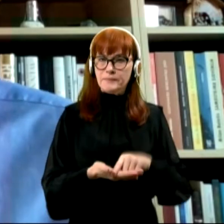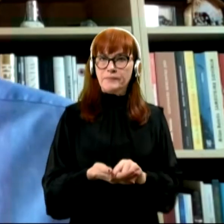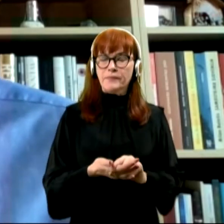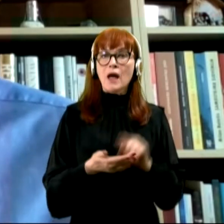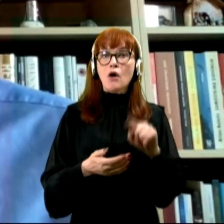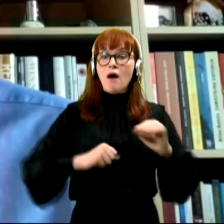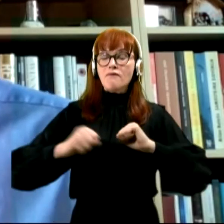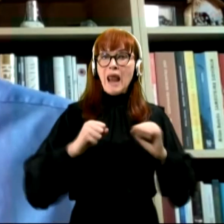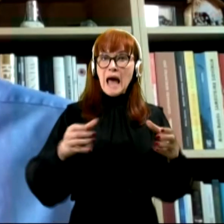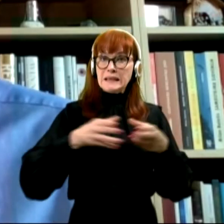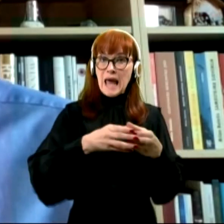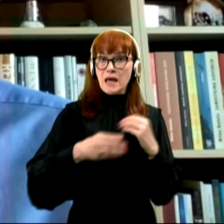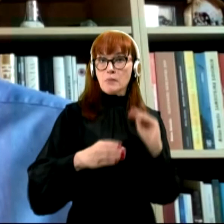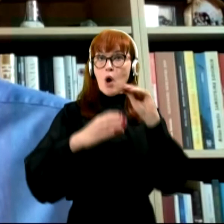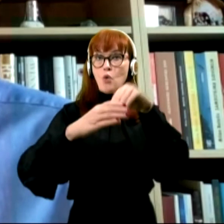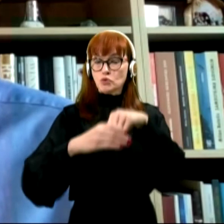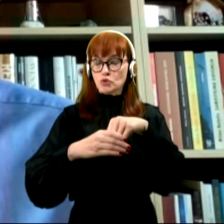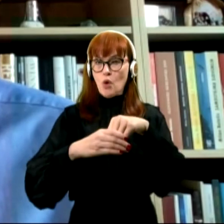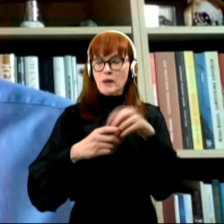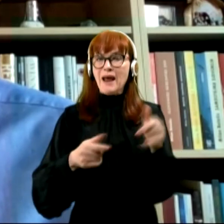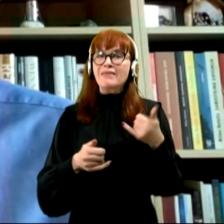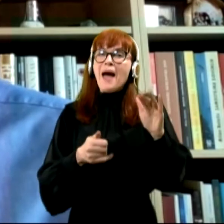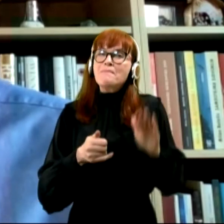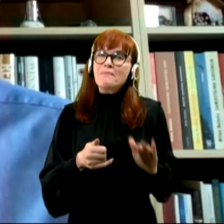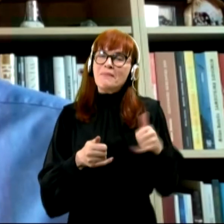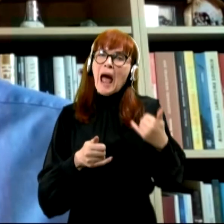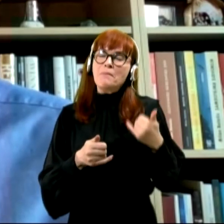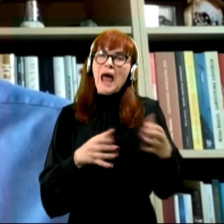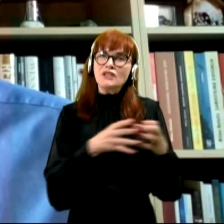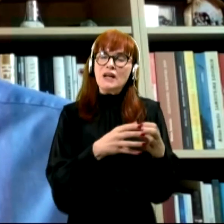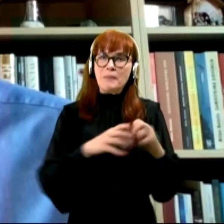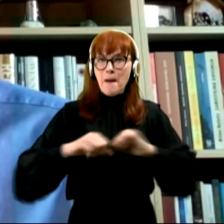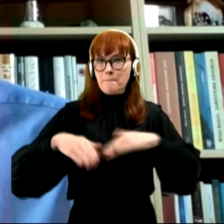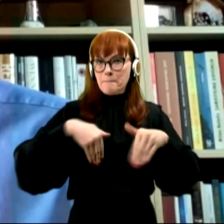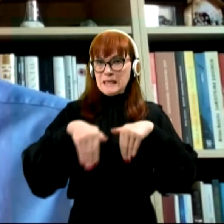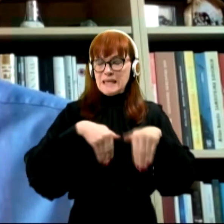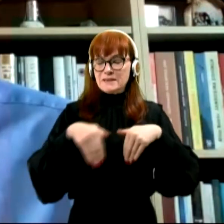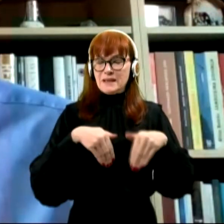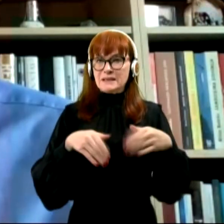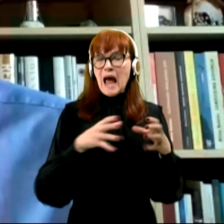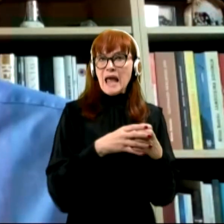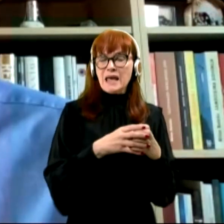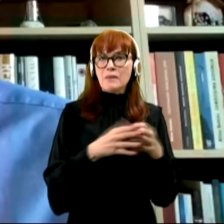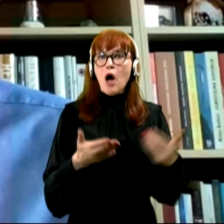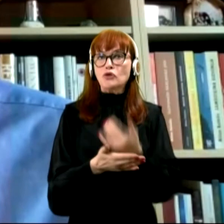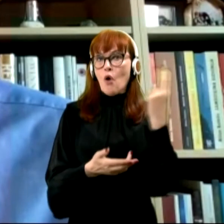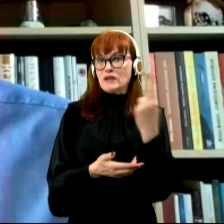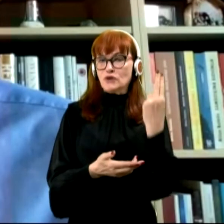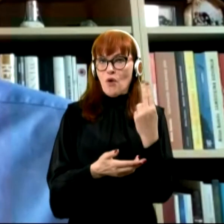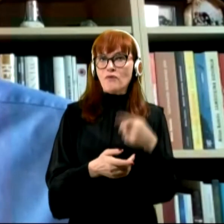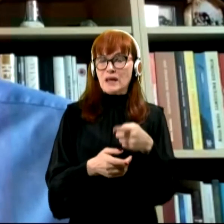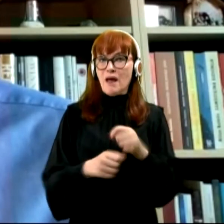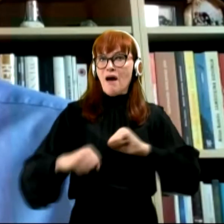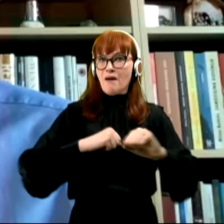vladno ekipo smo vstopili z najmlajšo ekipo, ministrska ekipa Nove Slovenije v tej vladi definitivno